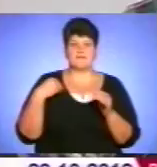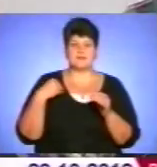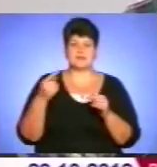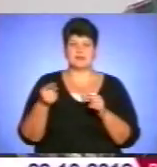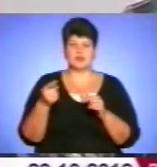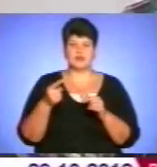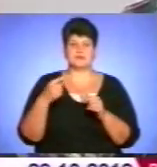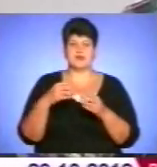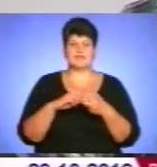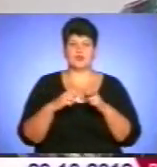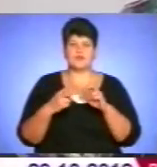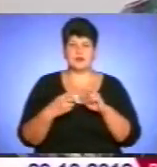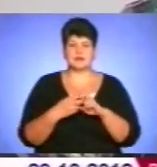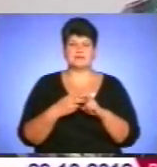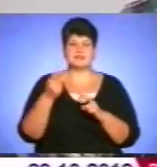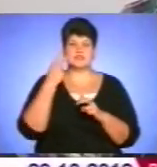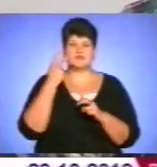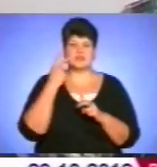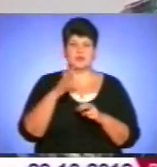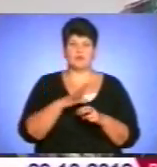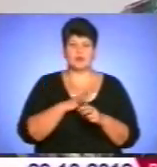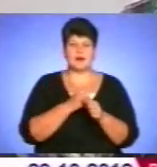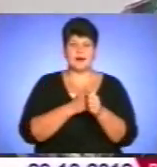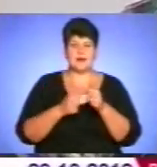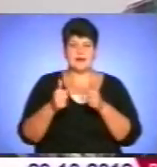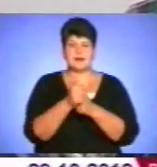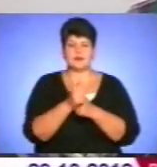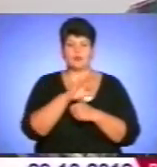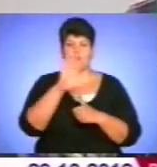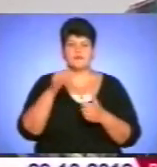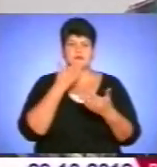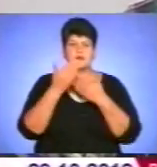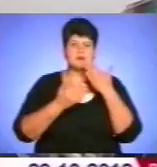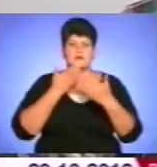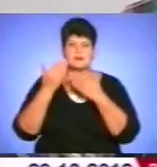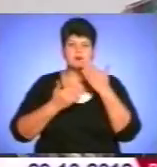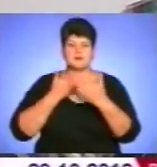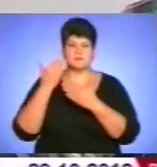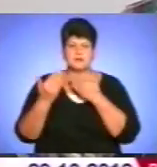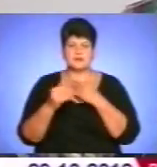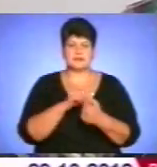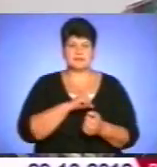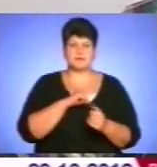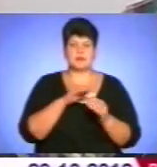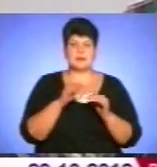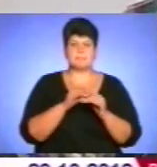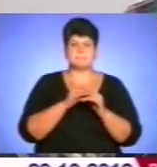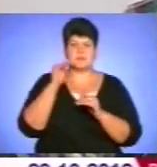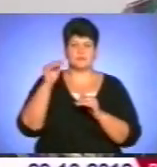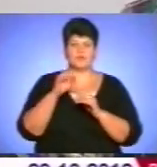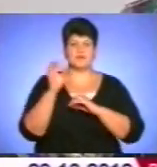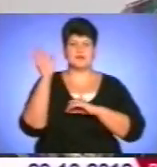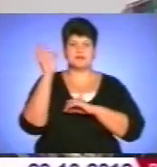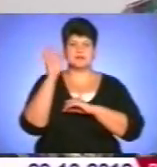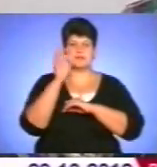Тернопільська, Івано-Франківська завжди була лідером по всіх опитуваннях, і найбільший рейтинг був на Західній Україні,